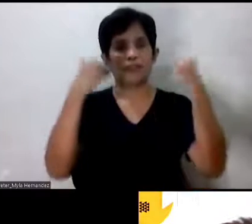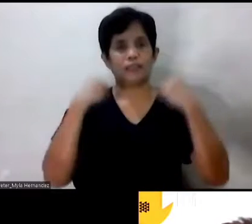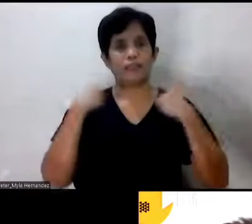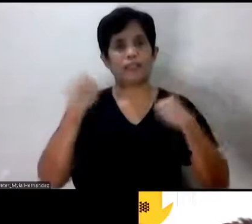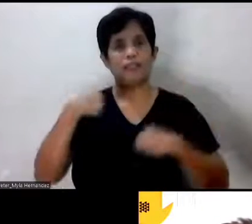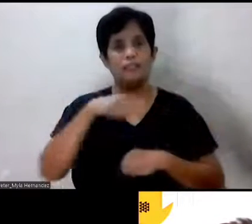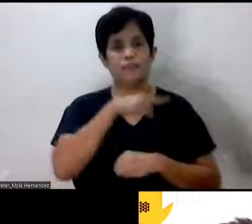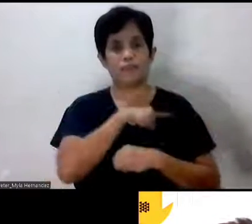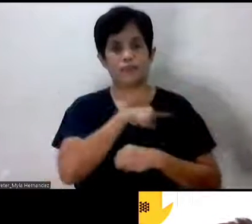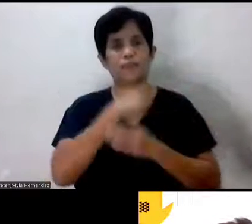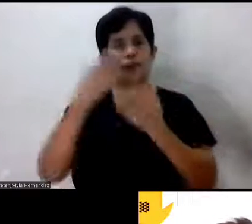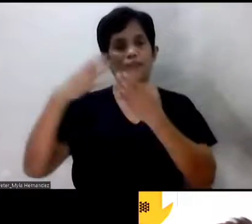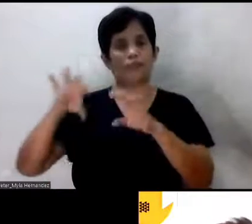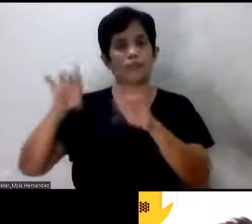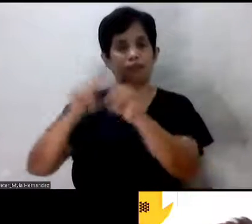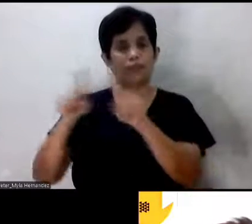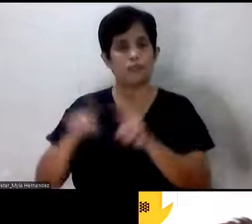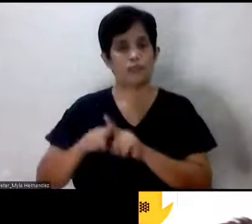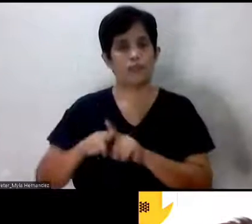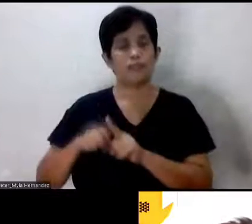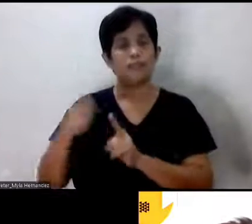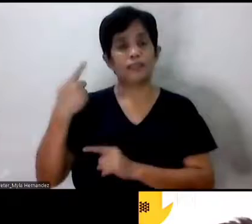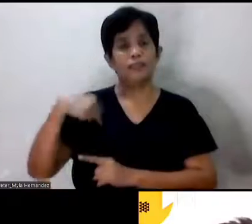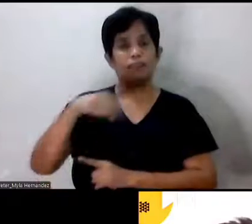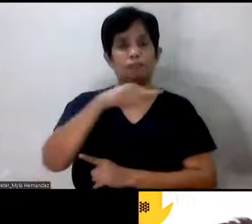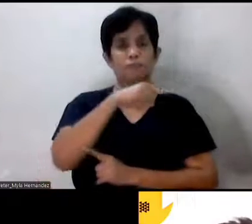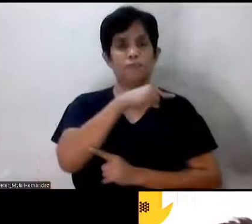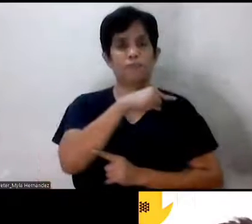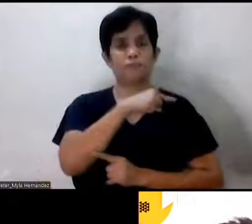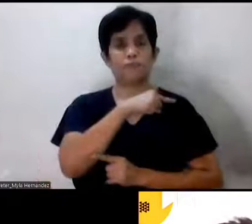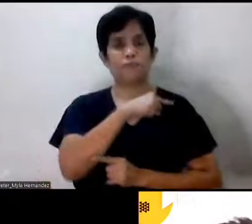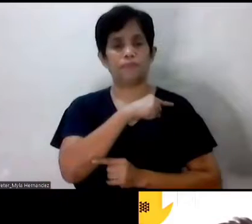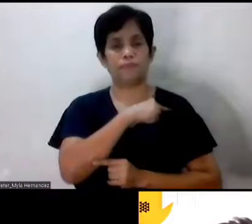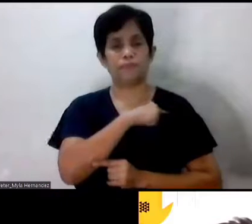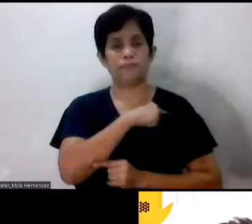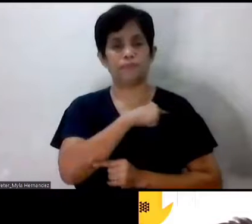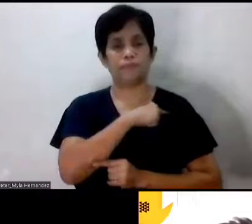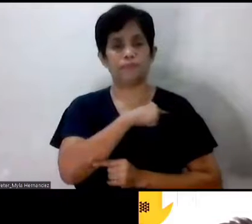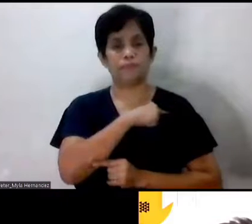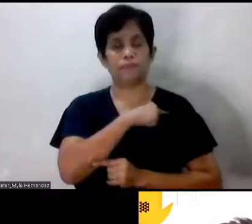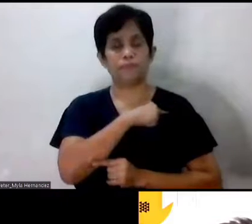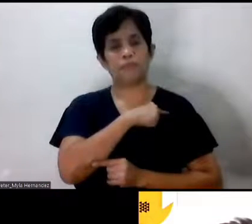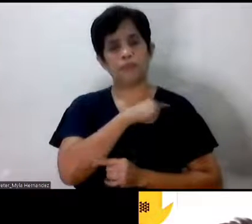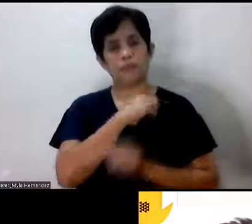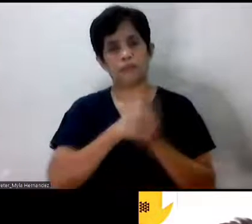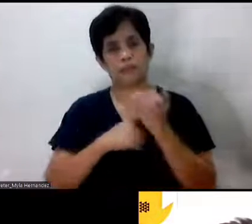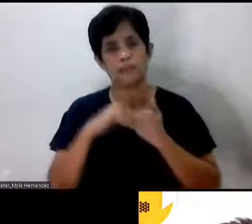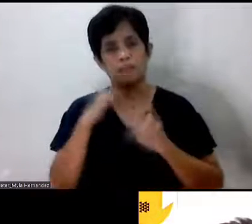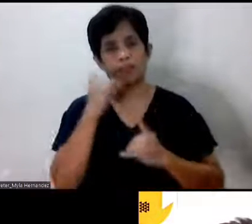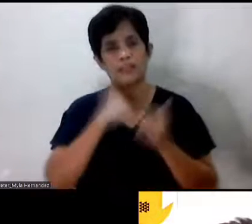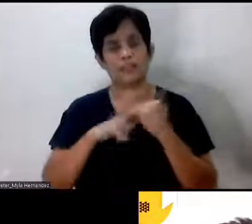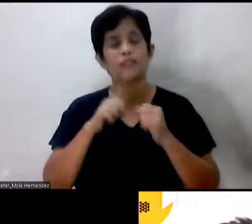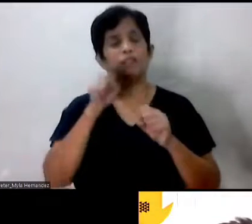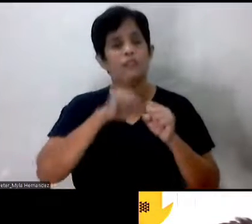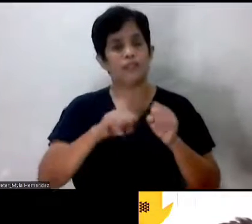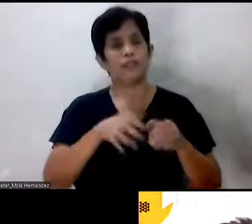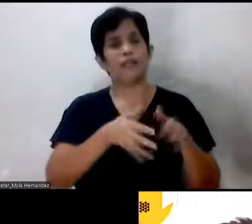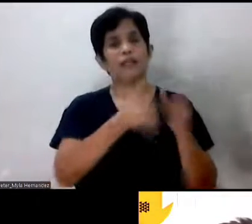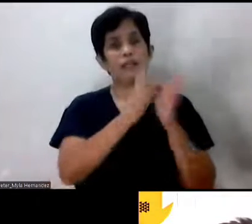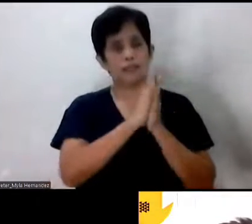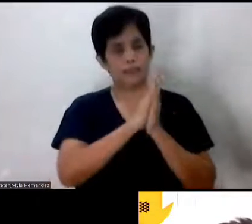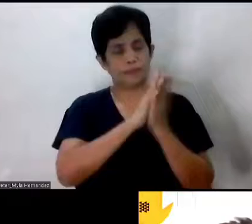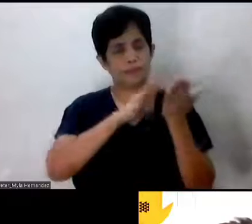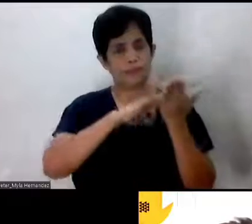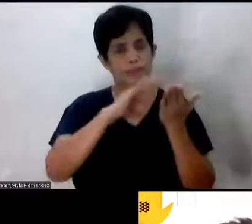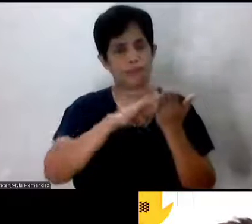At mga pagkakataon naman po, Panginoon, sa aming mga kapalbakan o hinihingi na po namin ito ng tawad